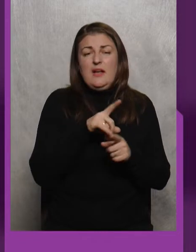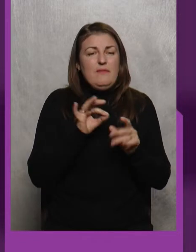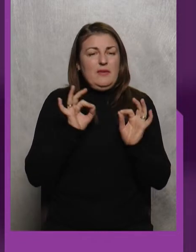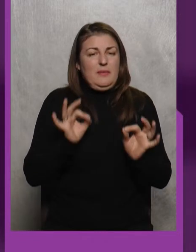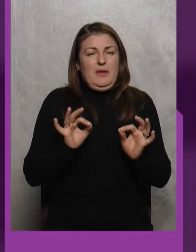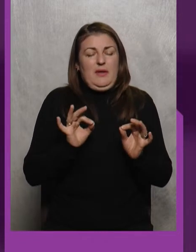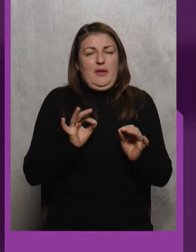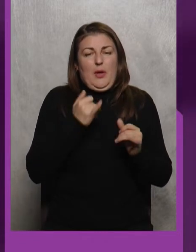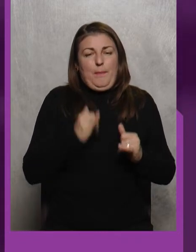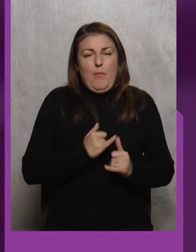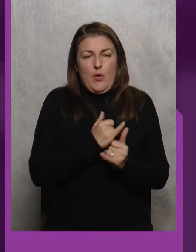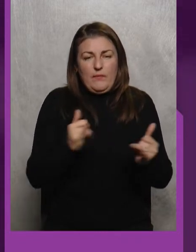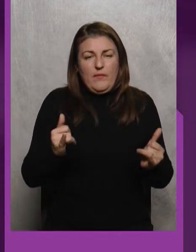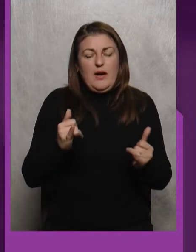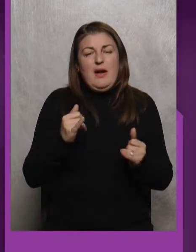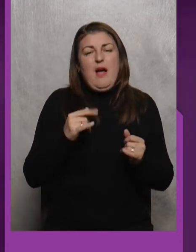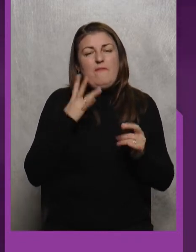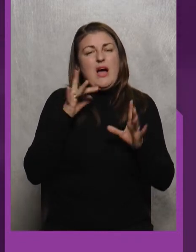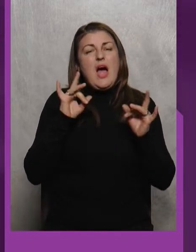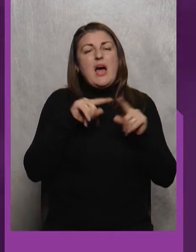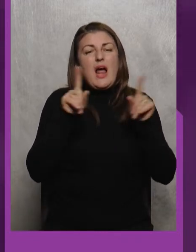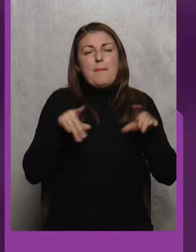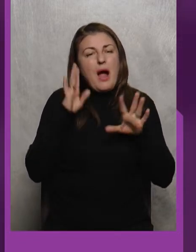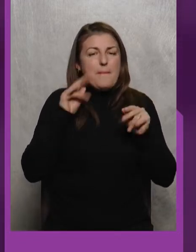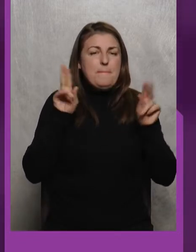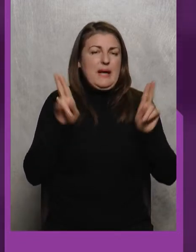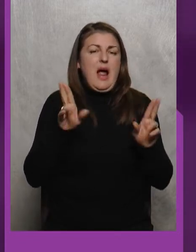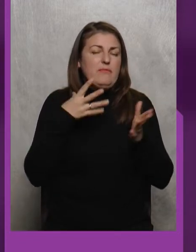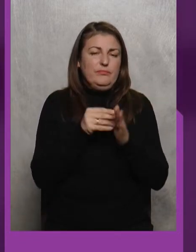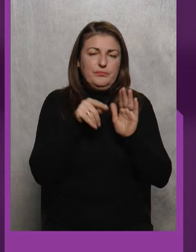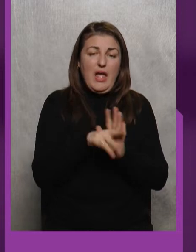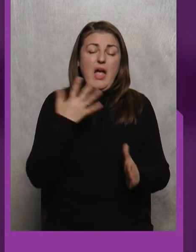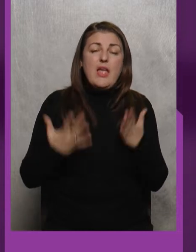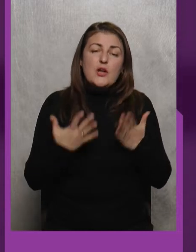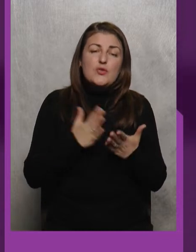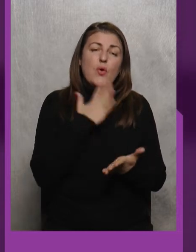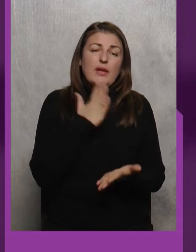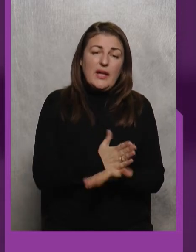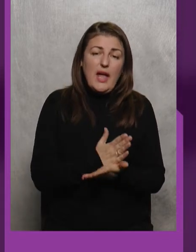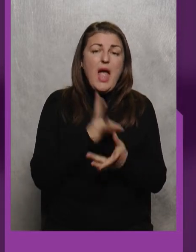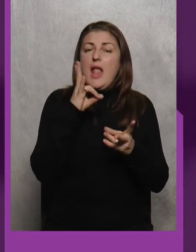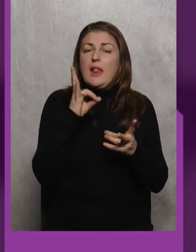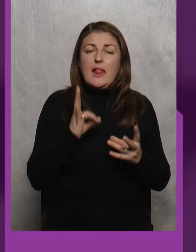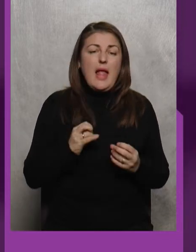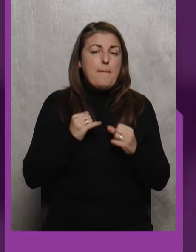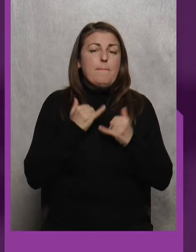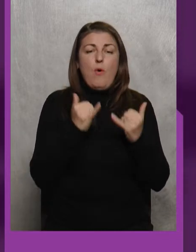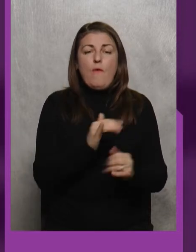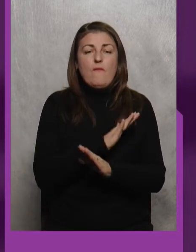толерантності, рамках правил Якщо є неповага,